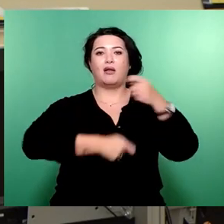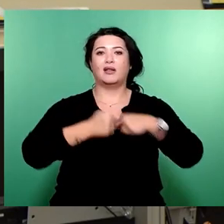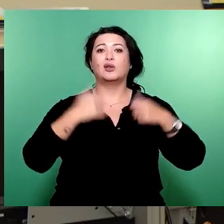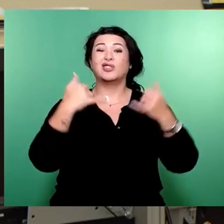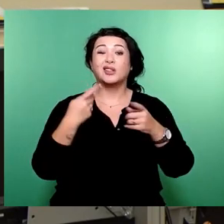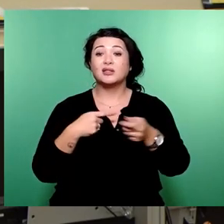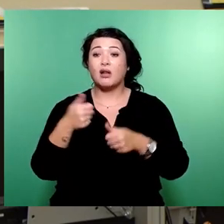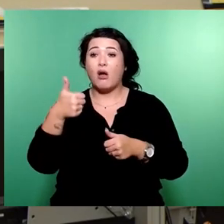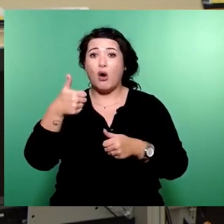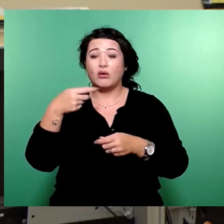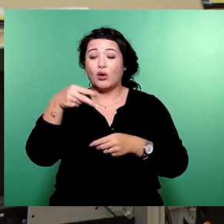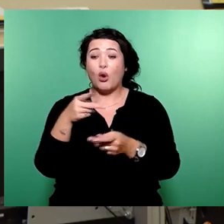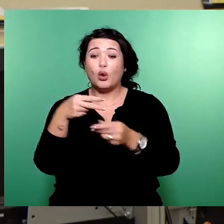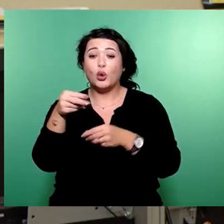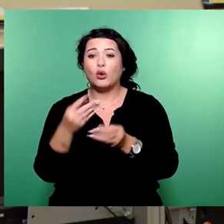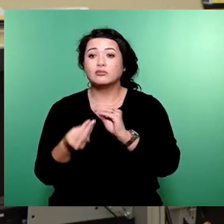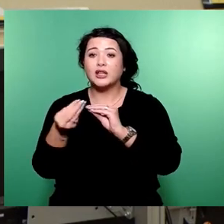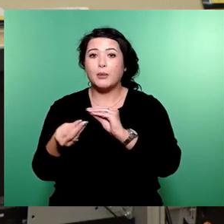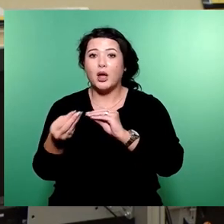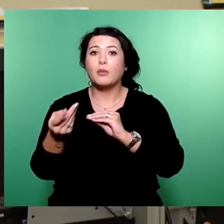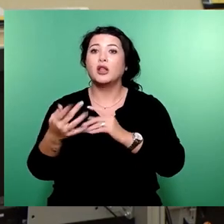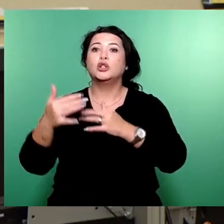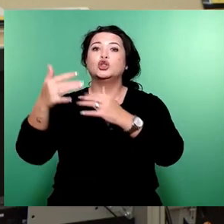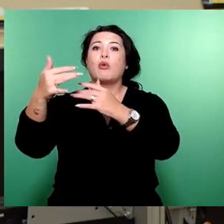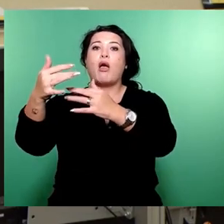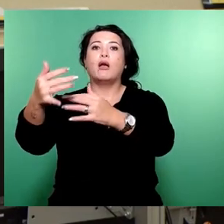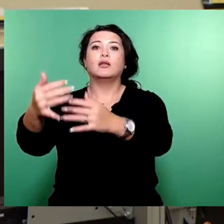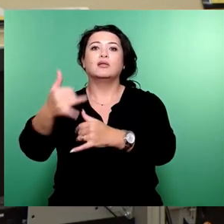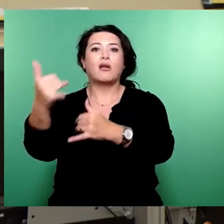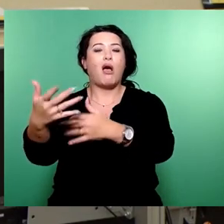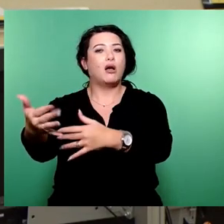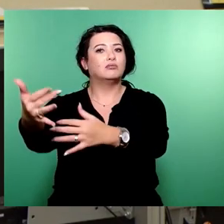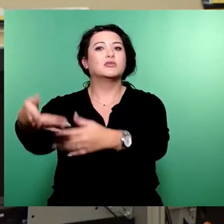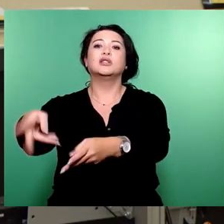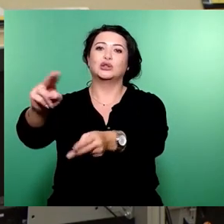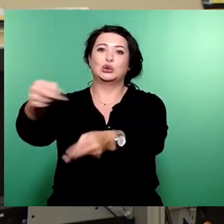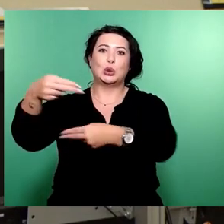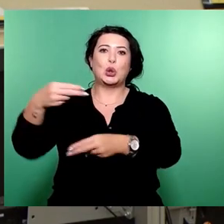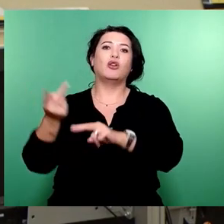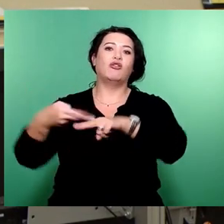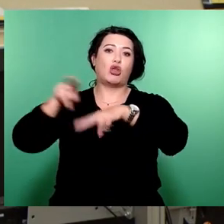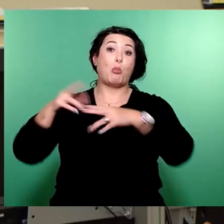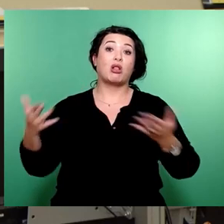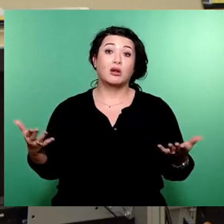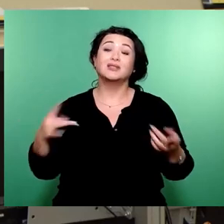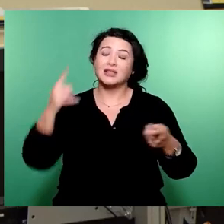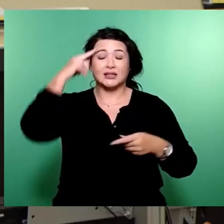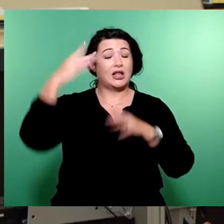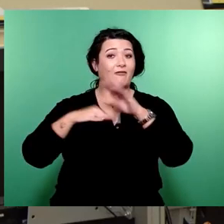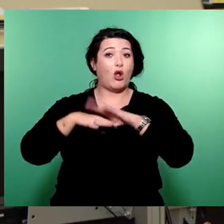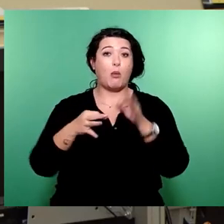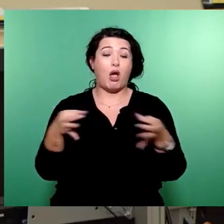einstellen, mit einem Euro über das Smart City Programm sozusagen verdoppelt wird. Das ist eine sinnvolle Maßnahme.